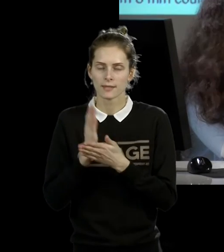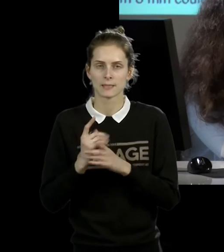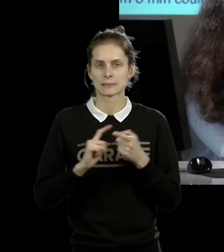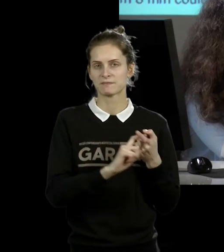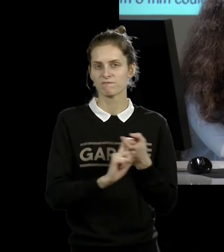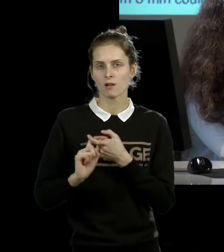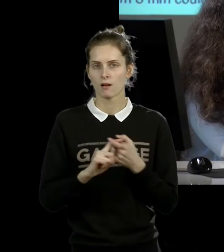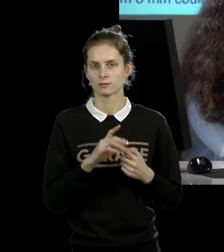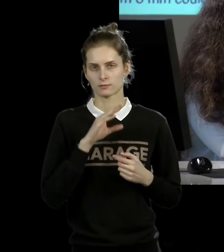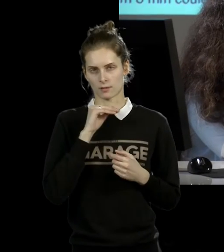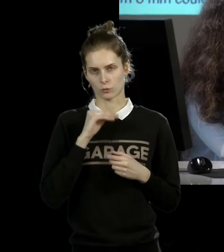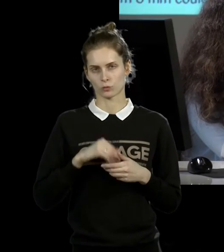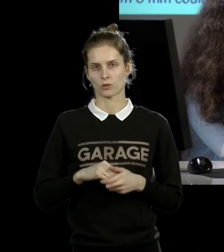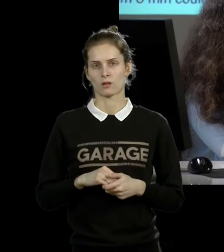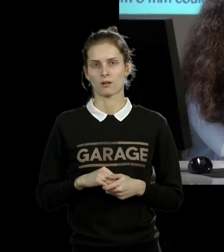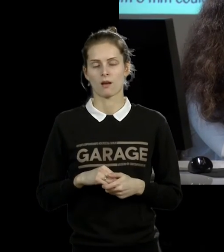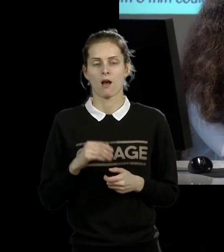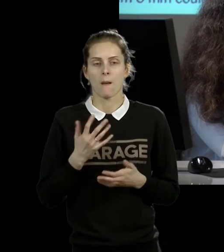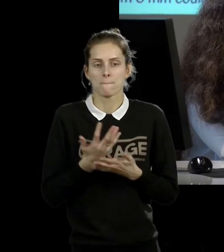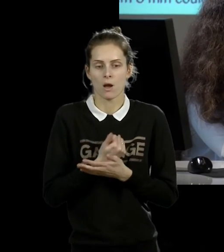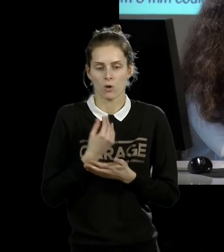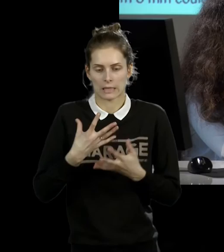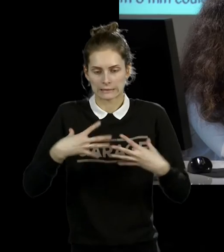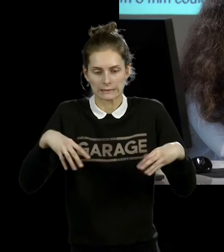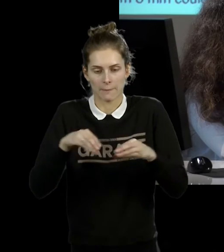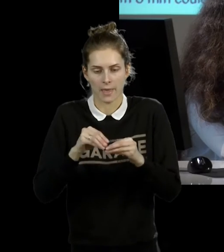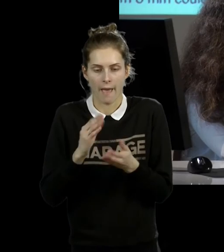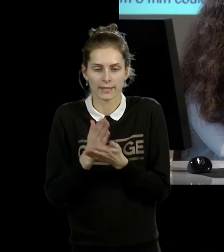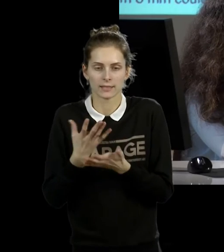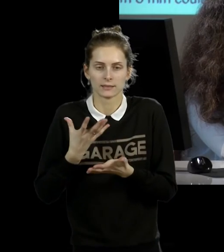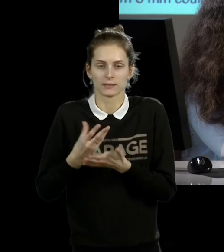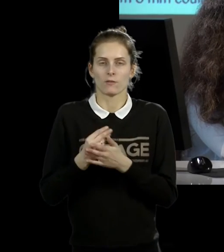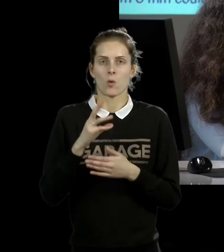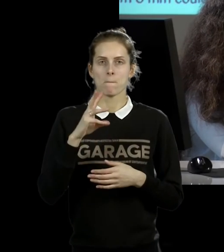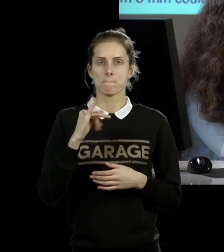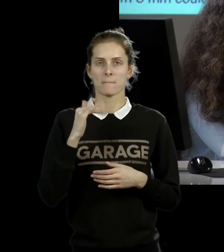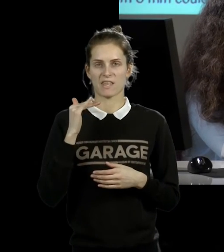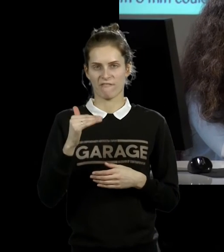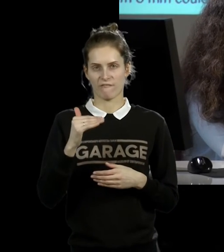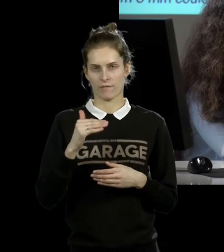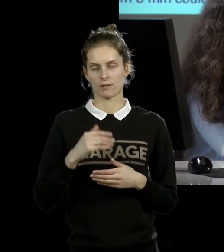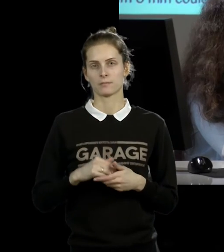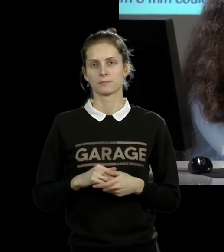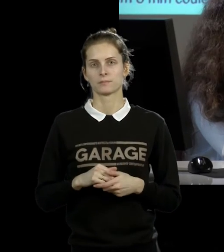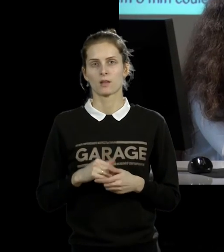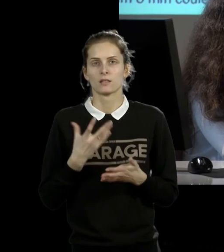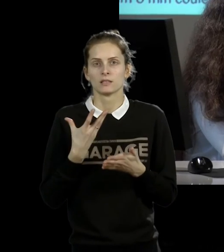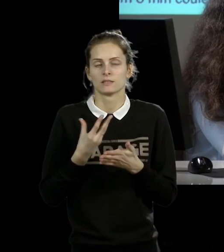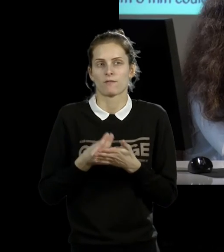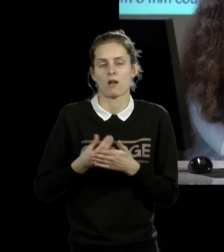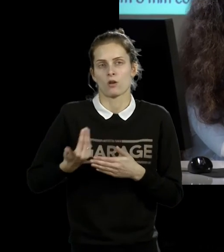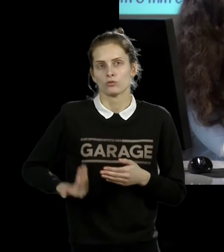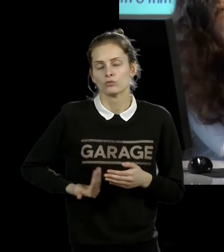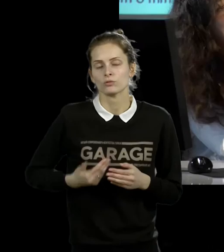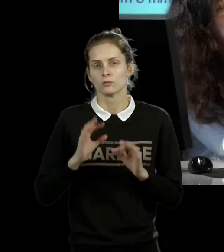по крайней мере, собственной семейной мифологией, которая для Марина Абрамовича очень важна. Она эту свою биографию много раз